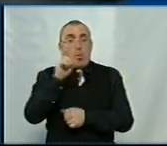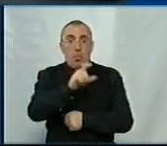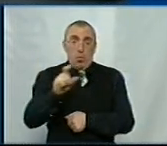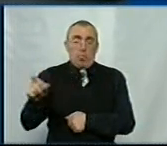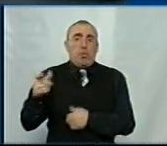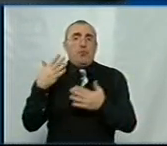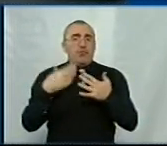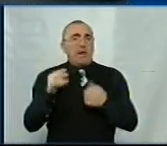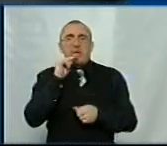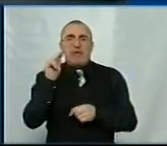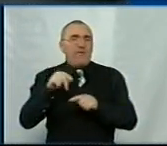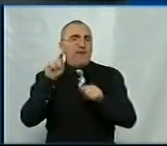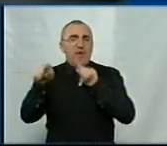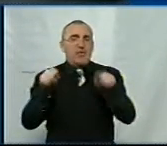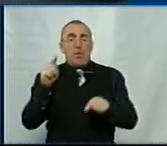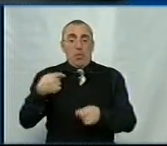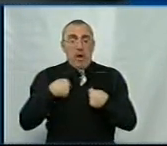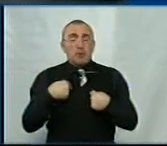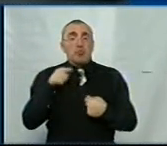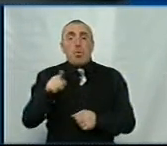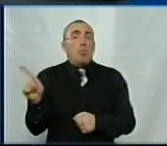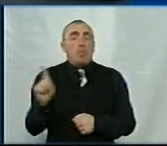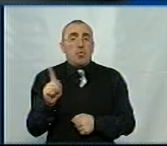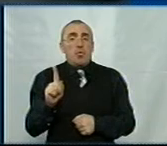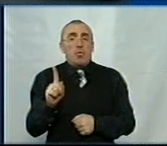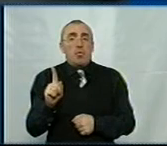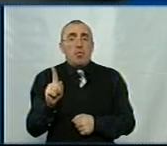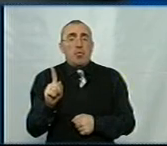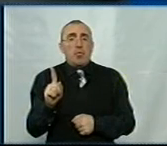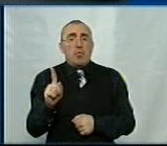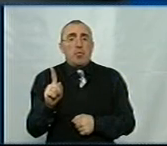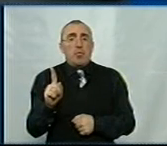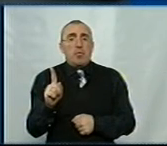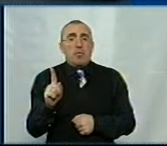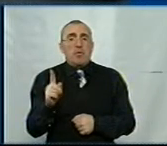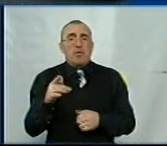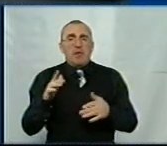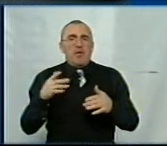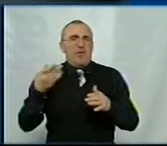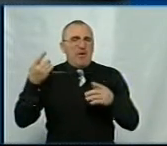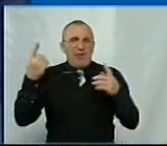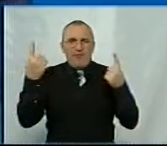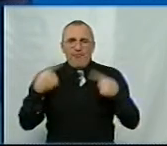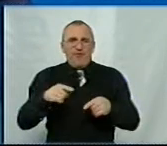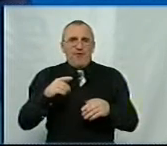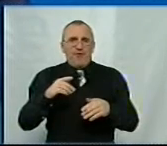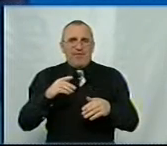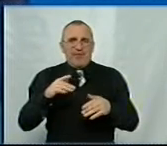вже не звинувачують нас в тому, що в краї в ганебному стані знаходиться